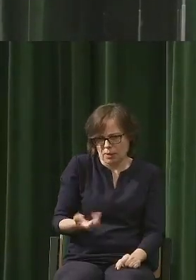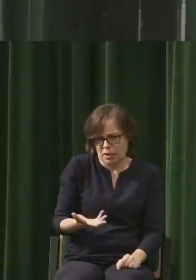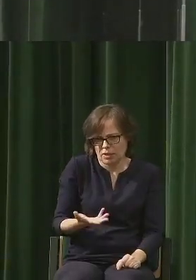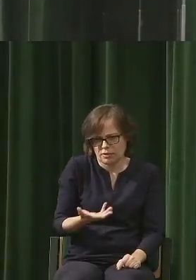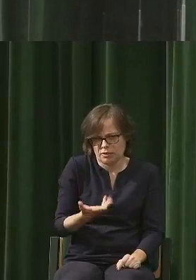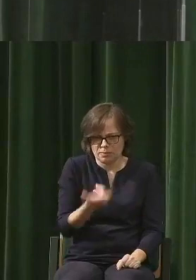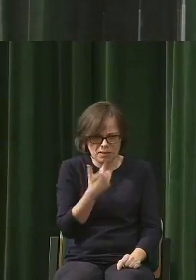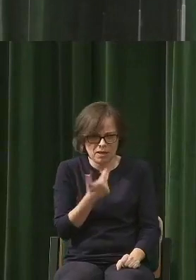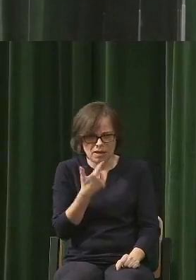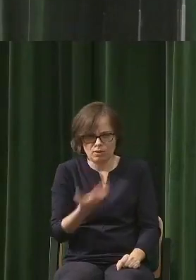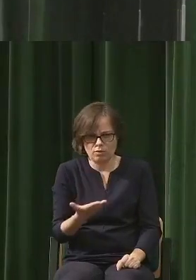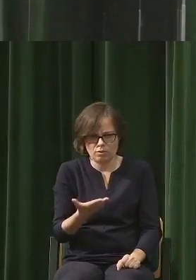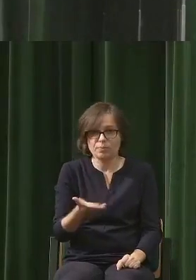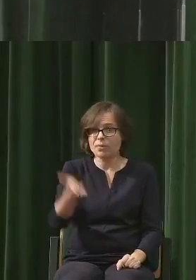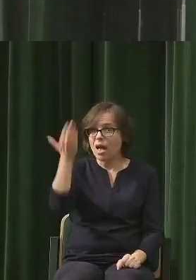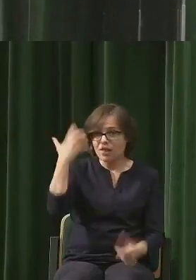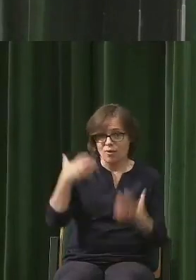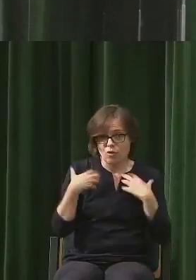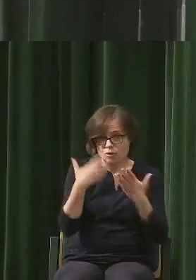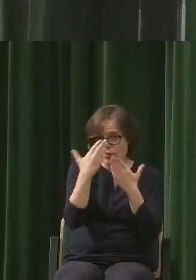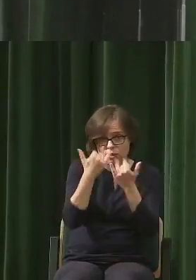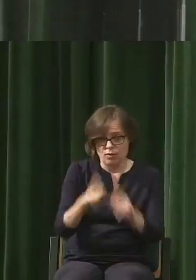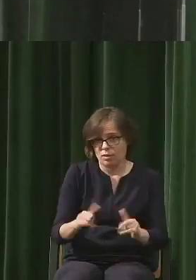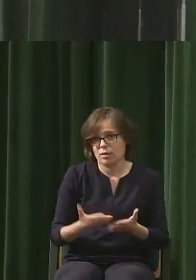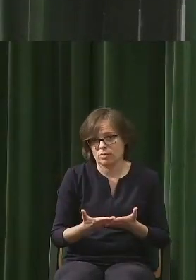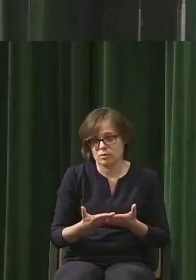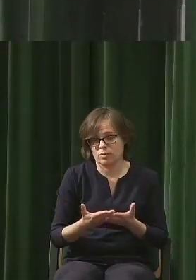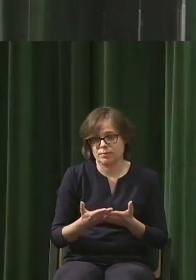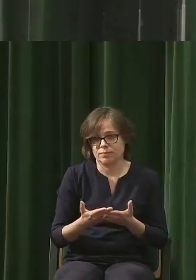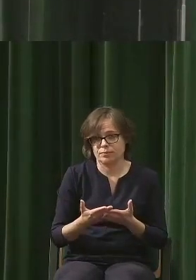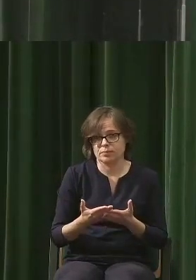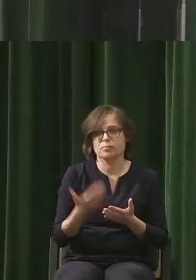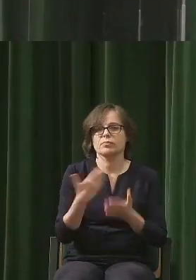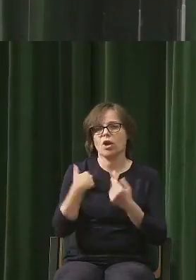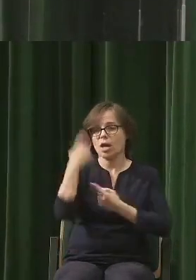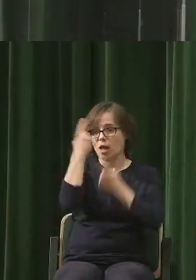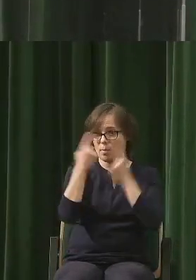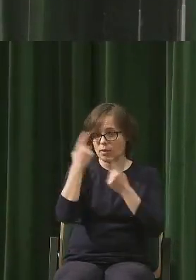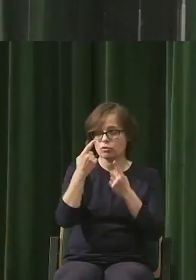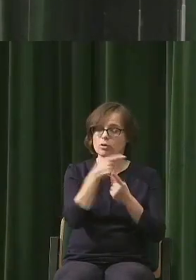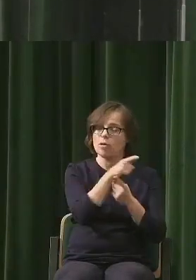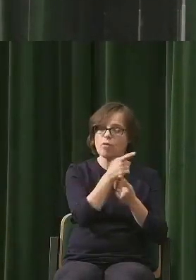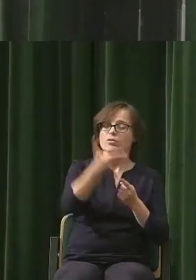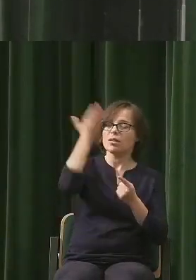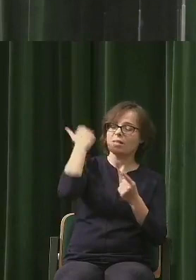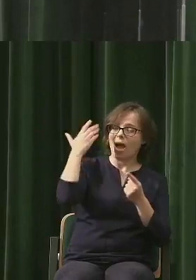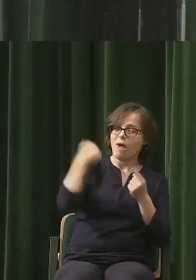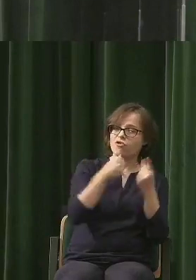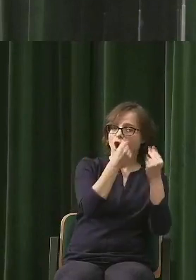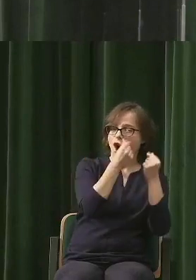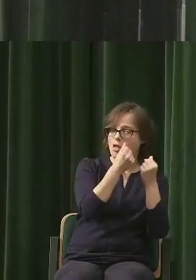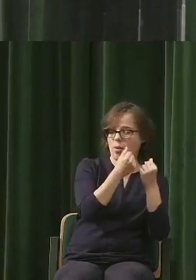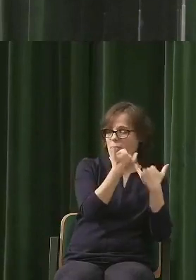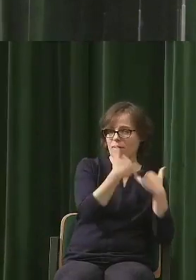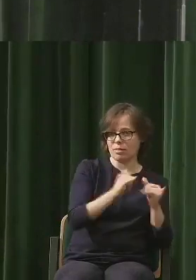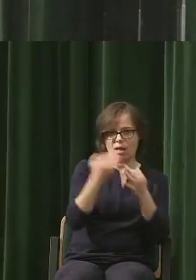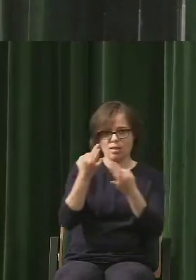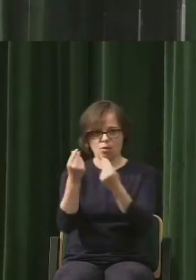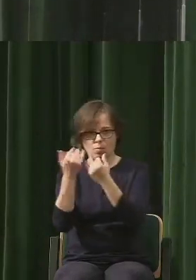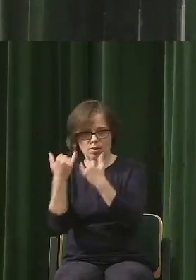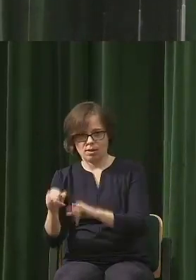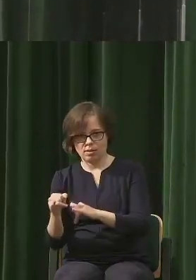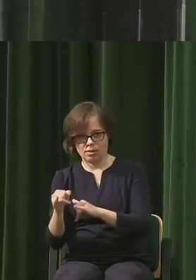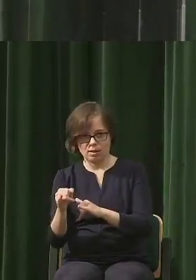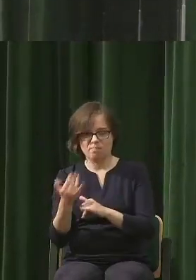wyglądało inaczej. Myślę, to przejście, tak nawet w sensie ekonomicznym, to przejście od, no właśnie, od momentu, kiedy człowiek, no